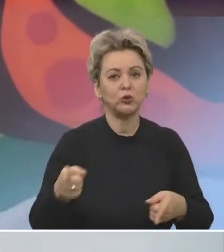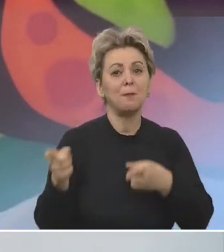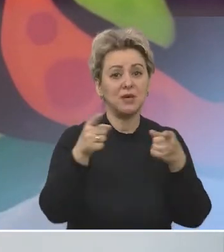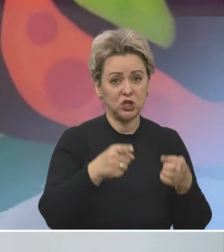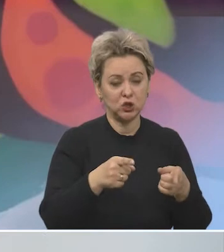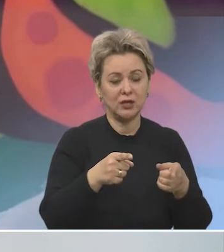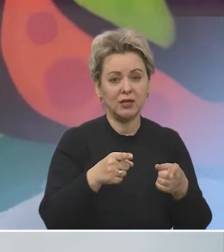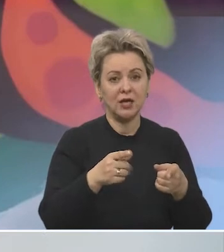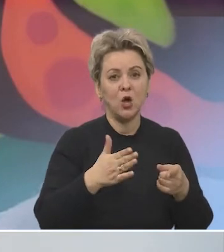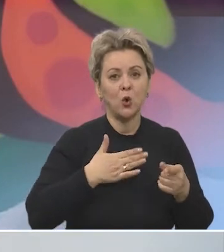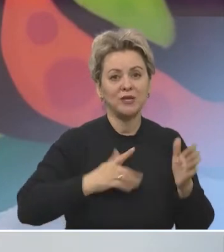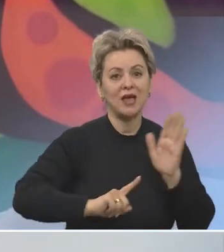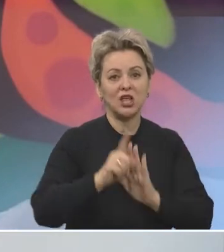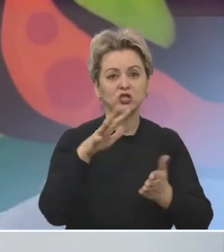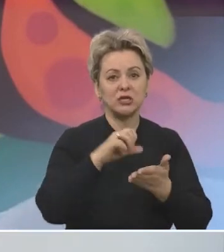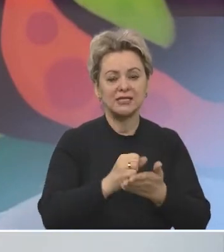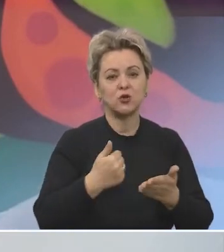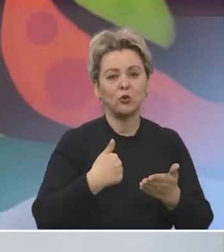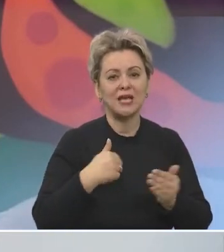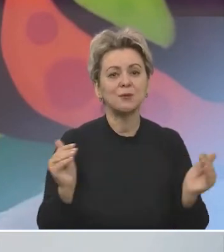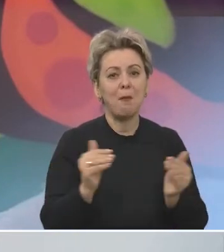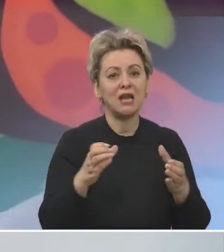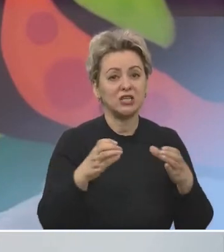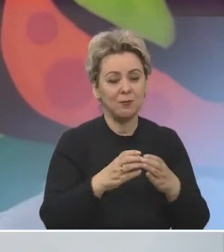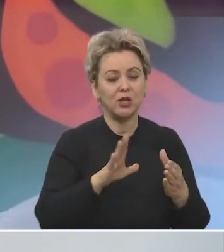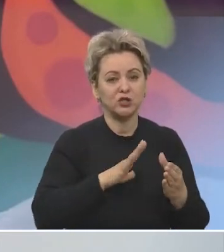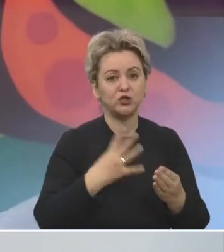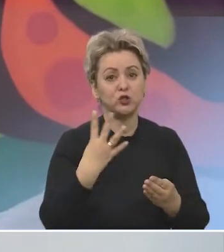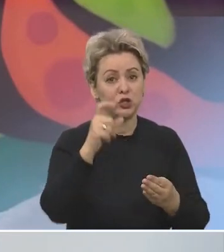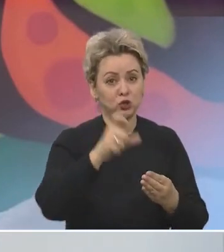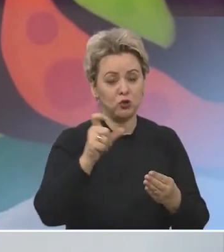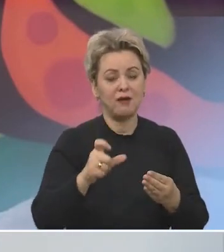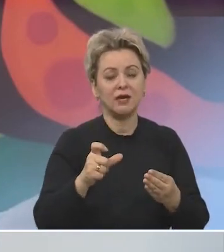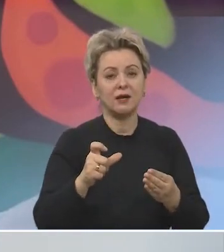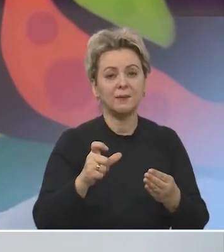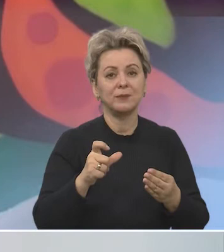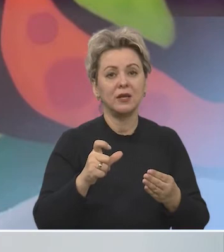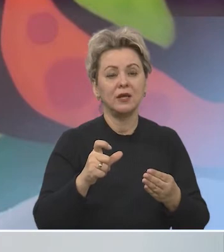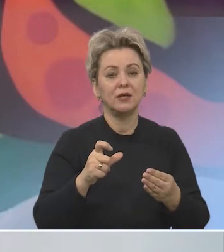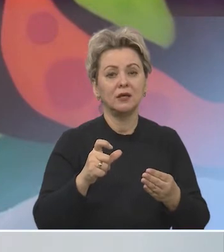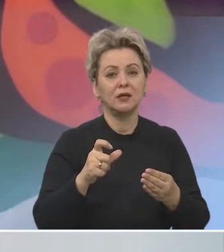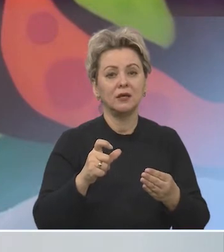оттуда перешли, ну как бы у меня начали заниматься. У нас был маленький состав, первые 4 человека.